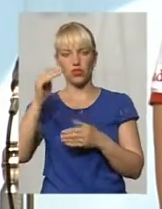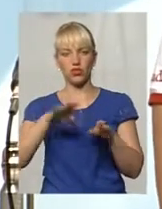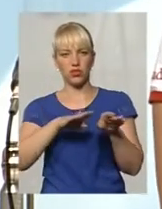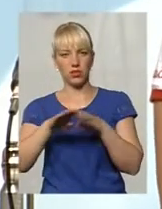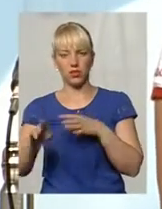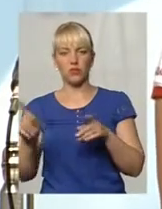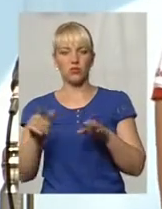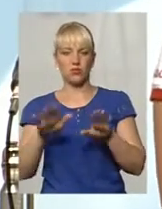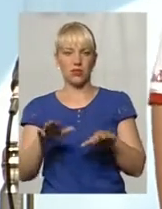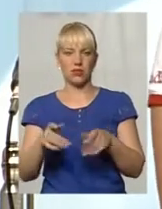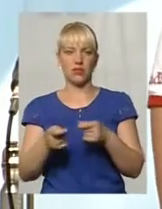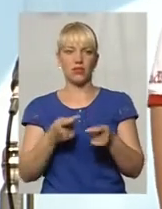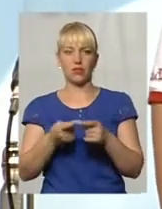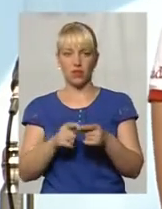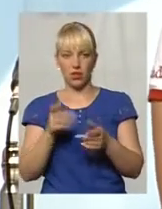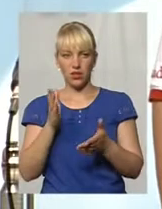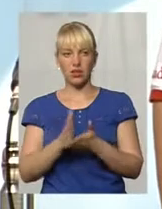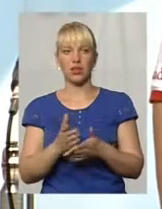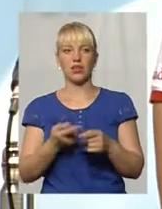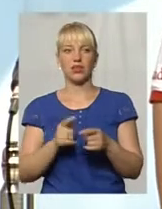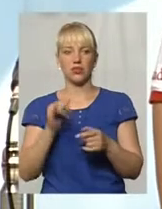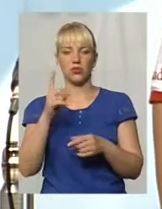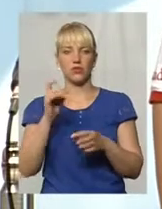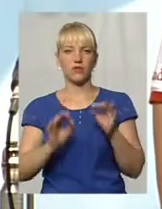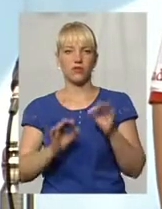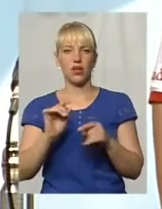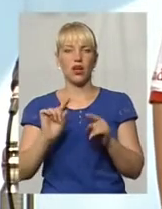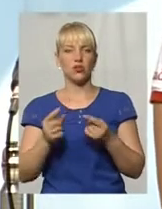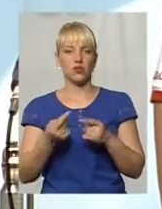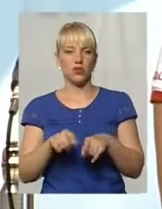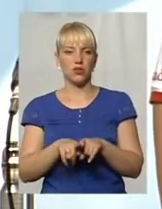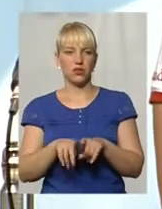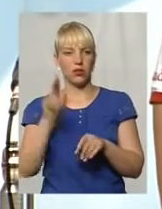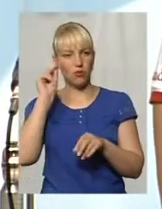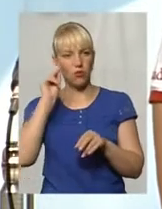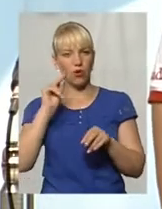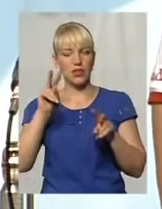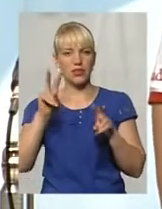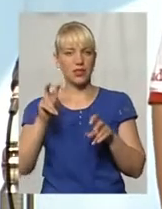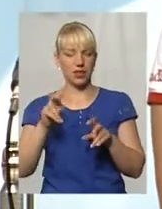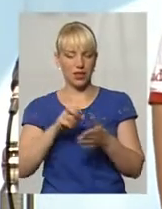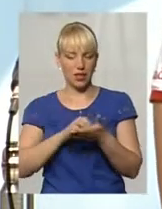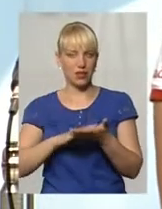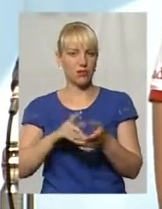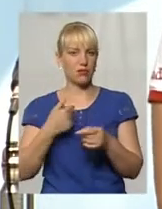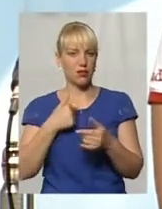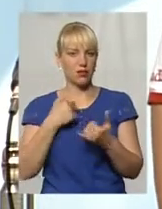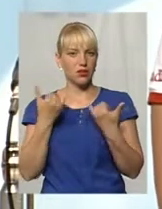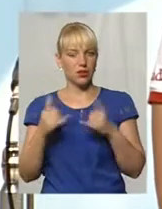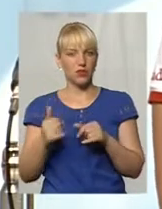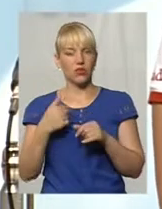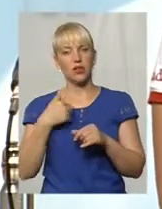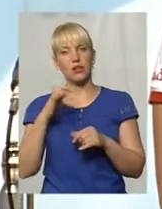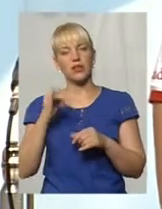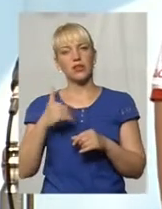місцевої влади, вона є. Вона є, і 100% є, але чому такі показники, мені дивно. І я, наприклад, б хотіла